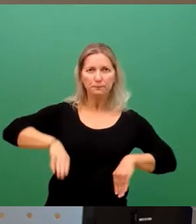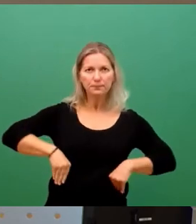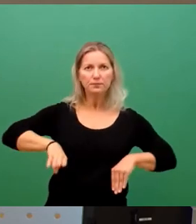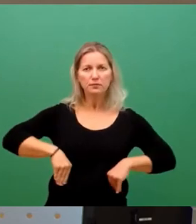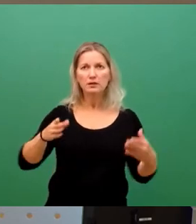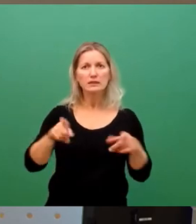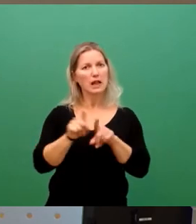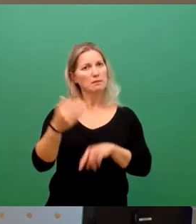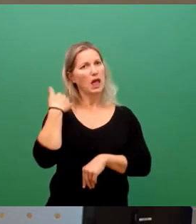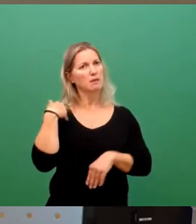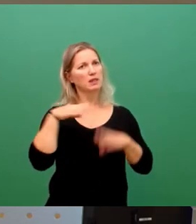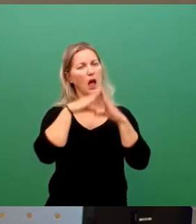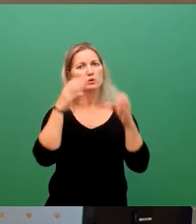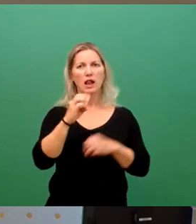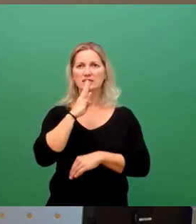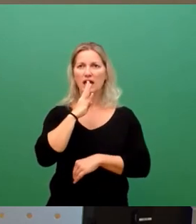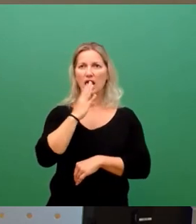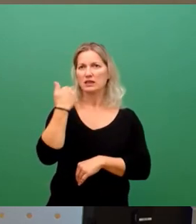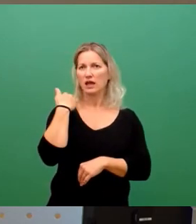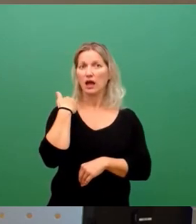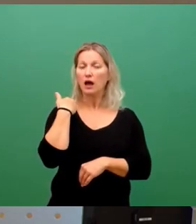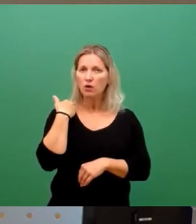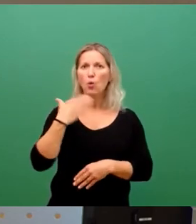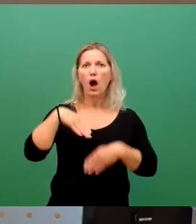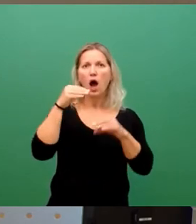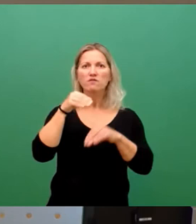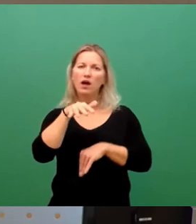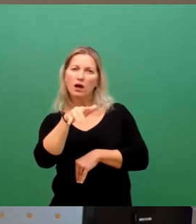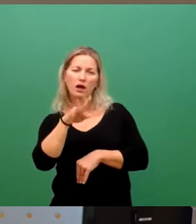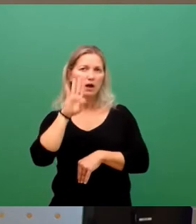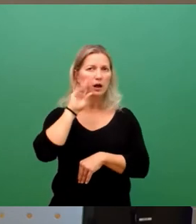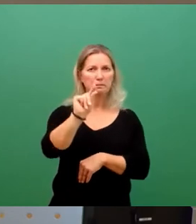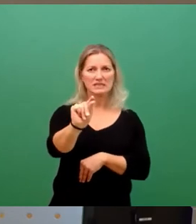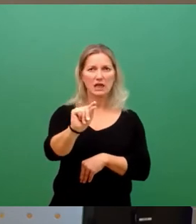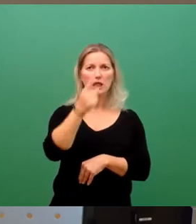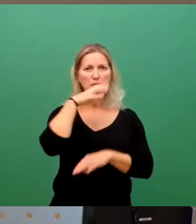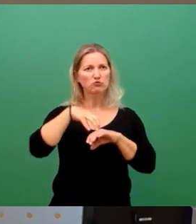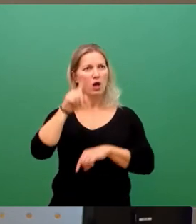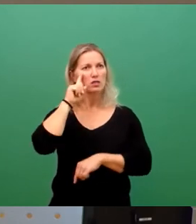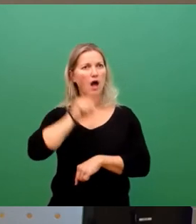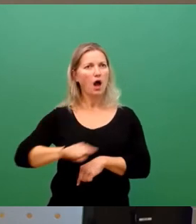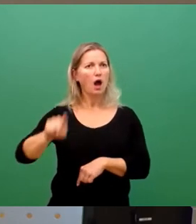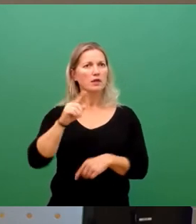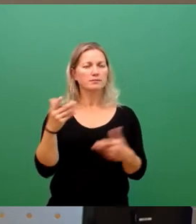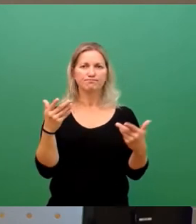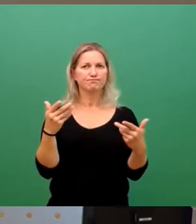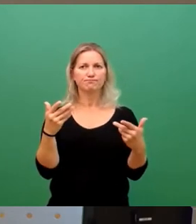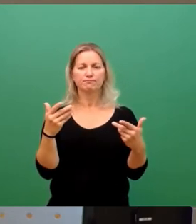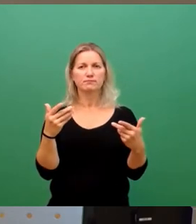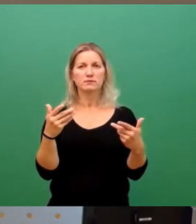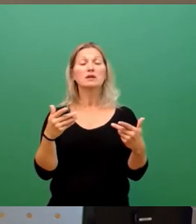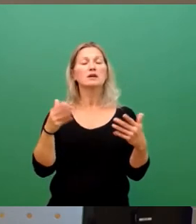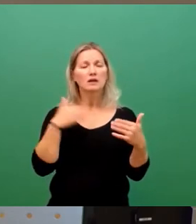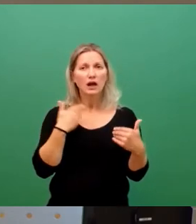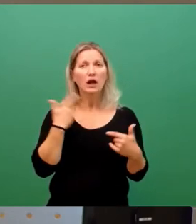wir in der Haushaltsrede zum ersten Mal vage Ankündigungen gehört. Und der Stadtrat? Die Fraktionen der Bürgermeister GroKo von CDU bis